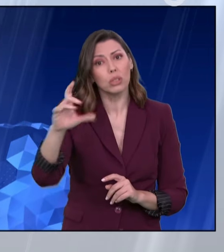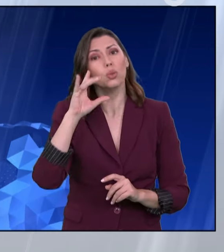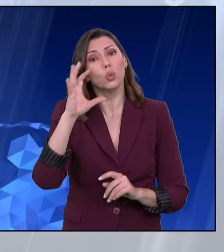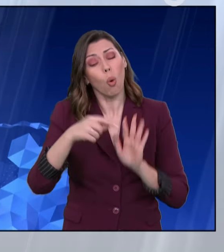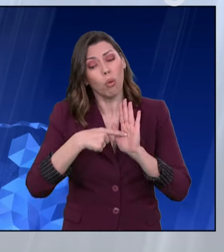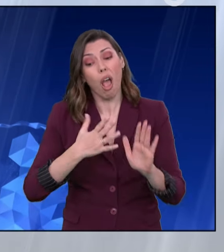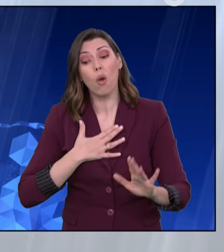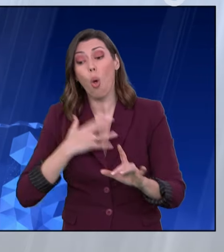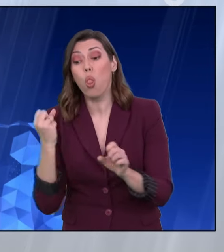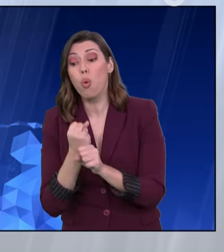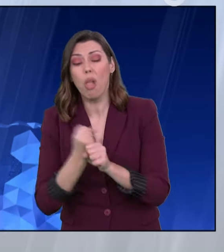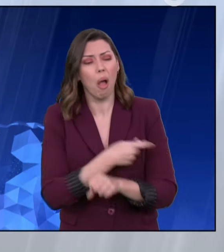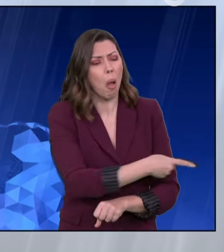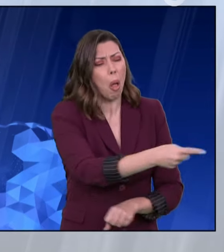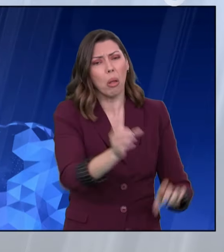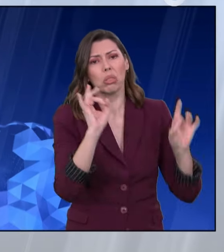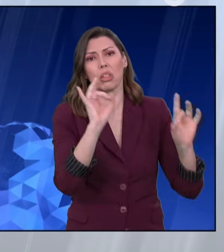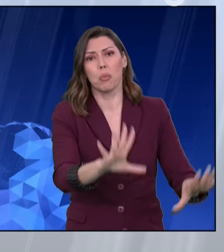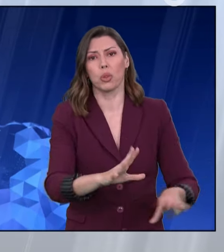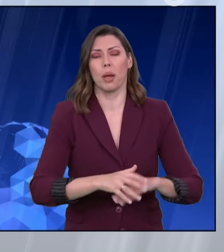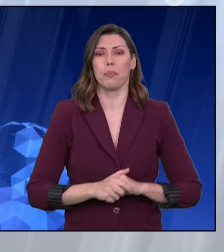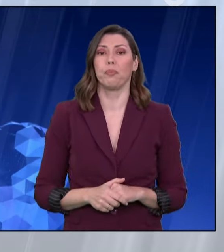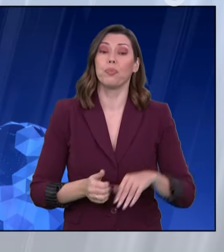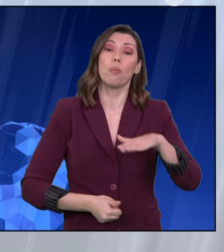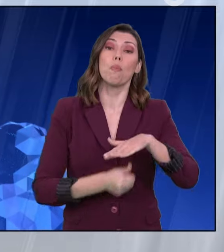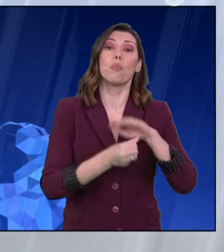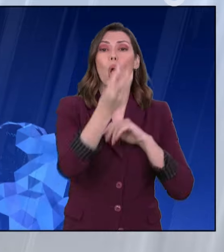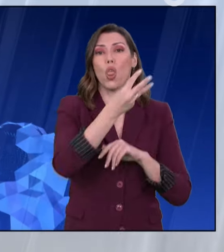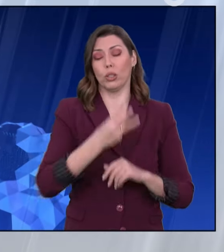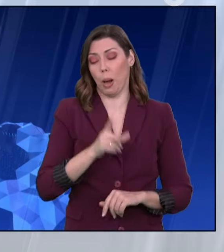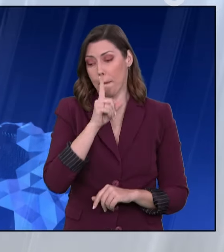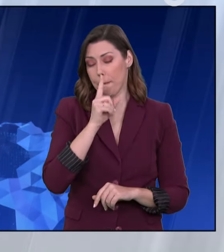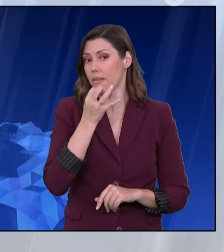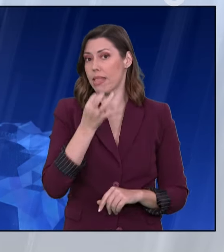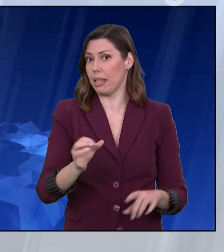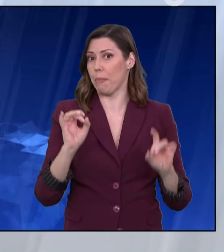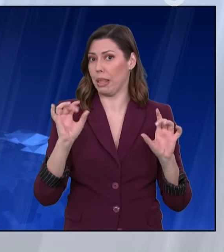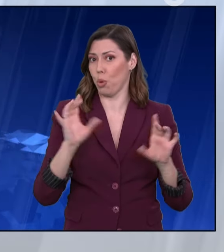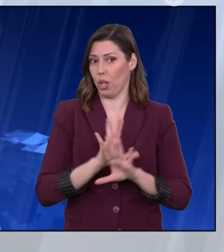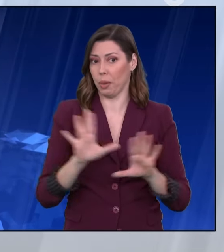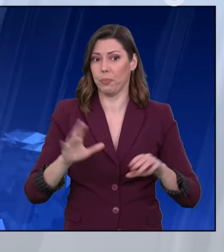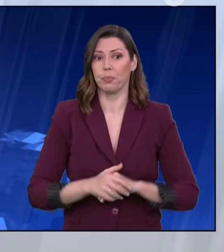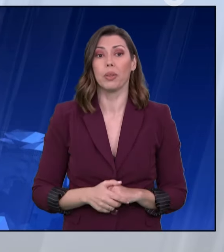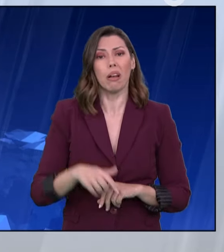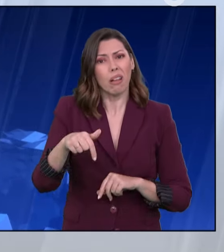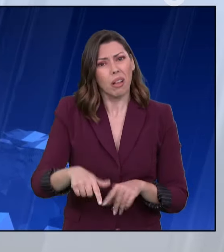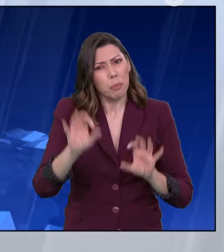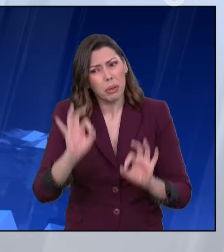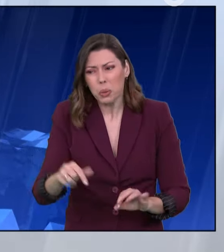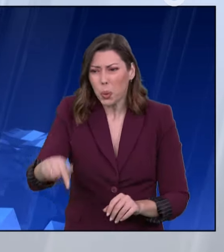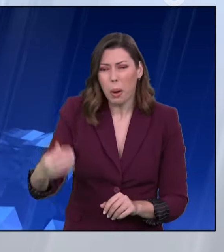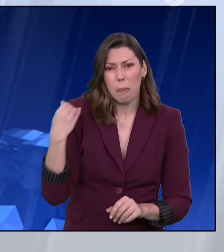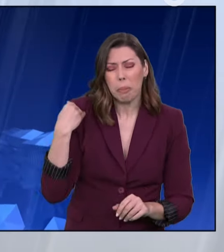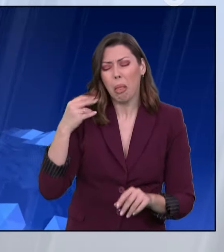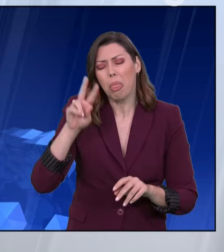Εσείς δεν έχετε. Ο πρόεδρος του ΣΥΡΙΖΑ πάντως απέφυγε να σχολιάσει τη στάση του Παύλου Πολάκη. Είναι δυνατόν αυτή η ερώτηση. Λίγο εν συνέσει μπορούμε να έχουμε και